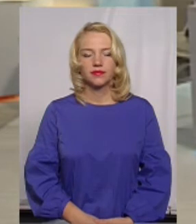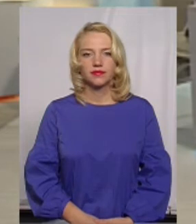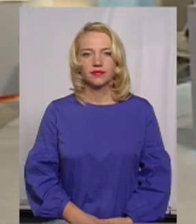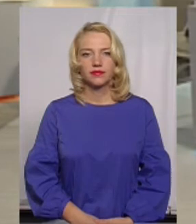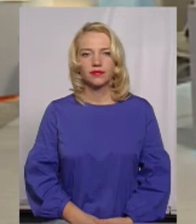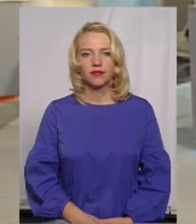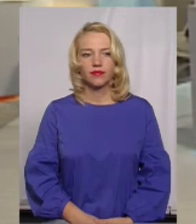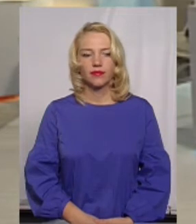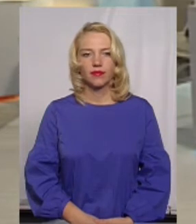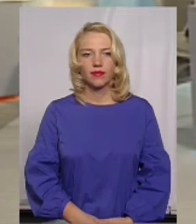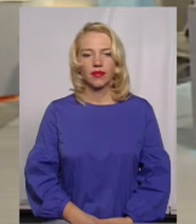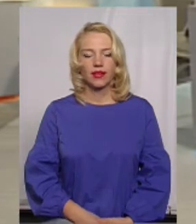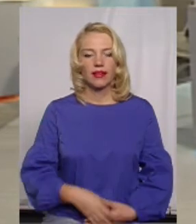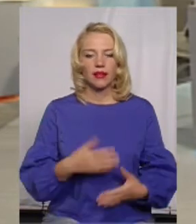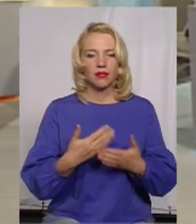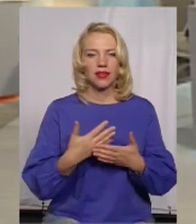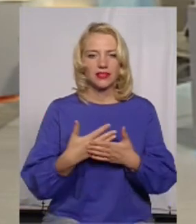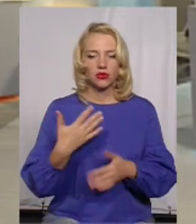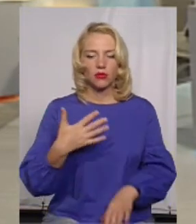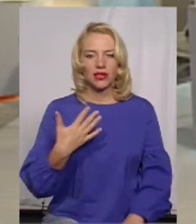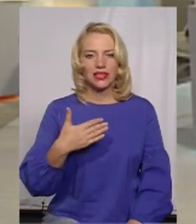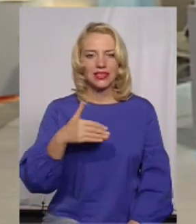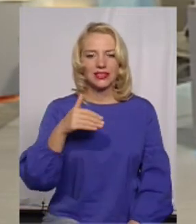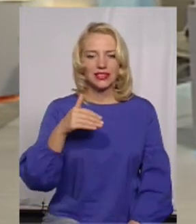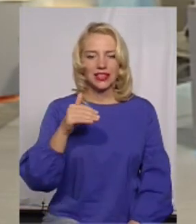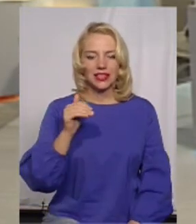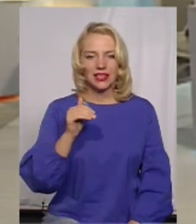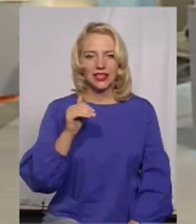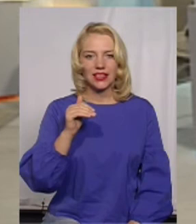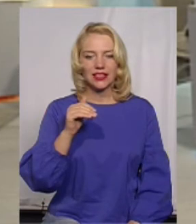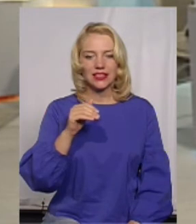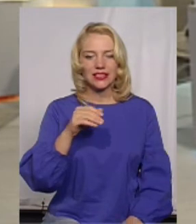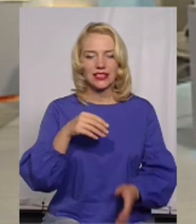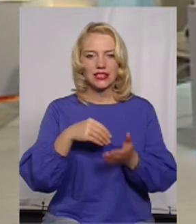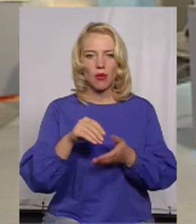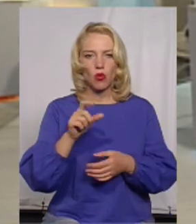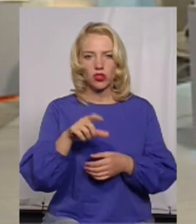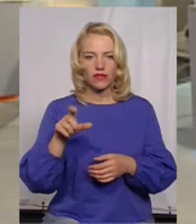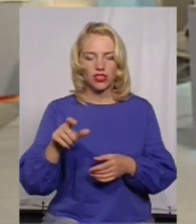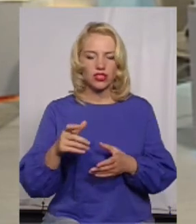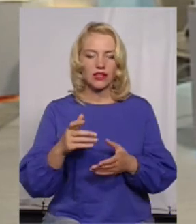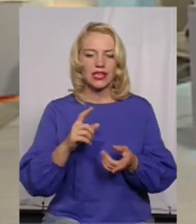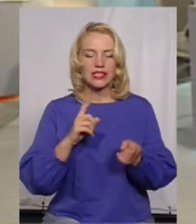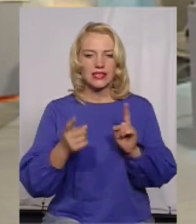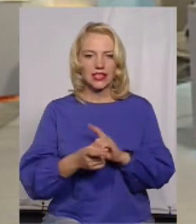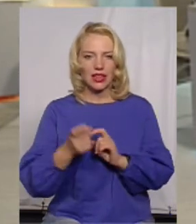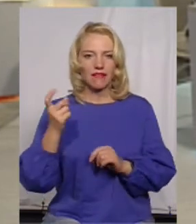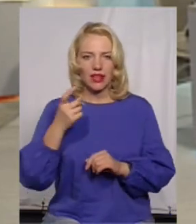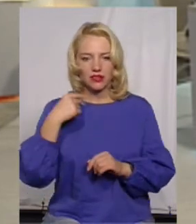Вони, оці близько 50 споживачів, вже стали власниками особистого